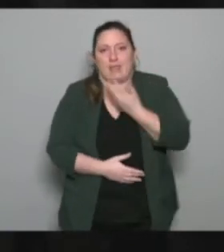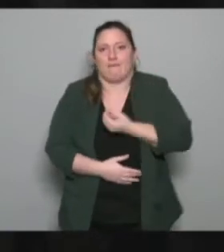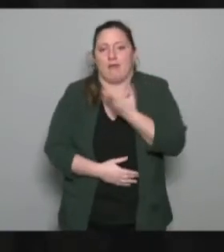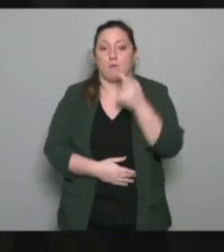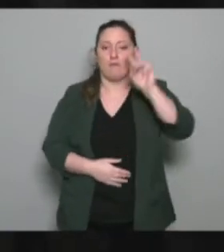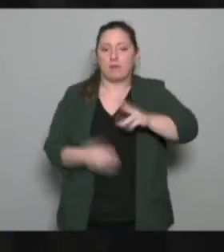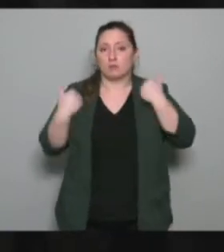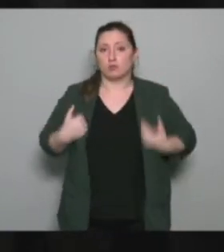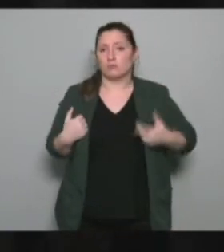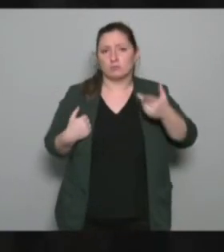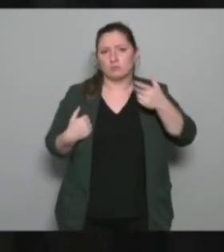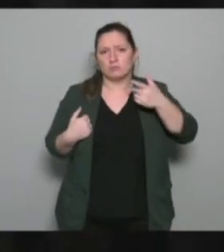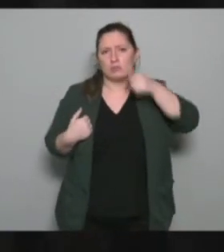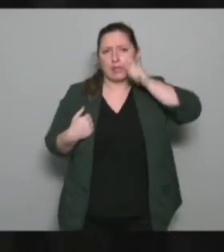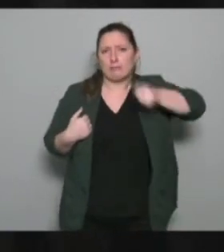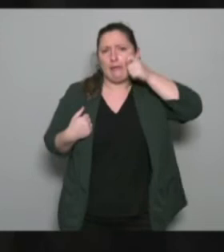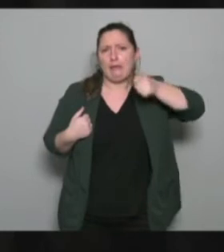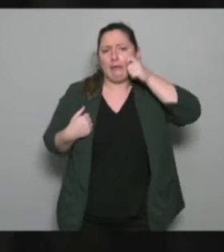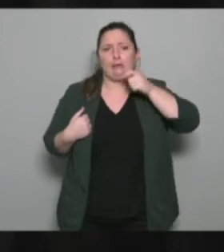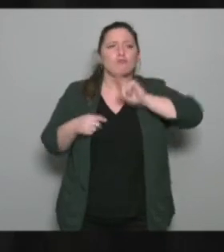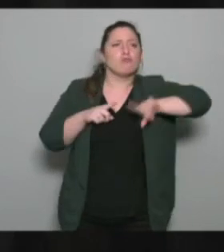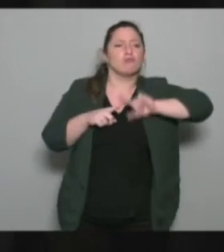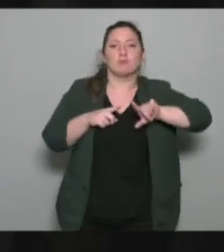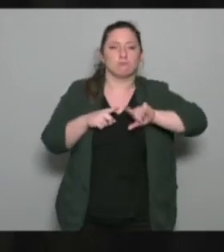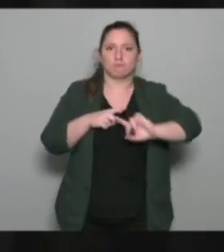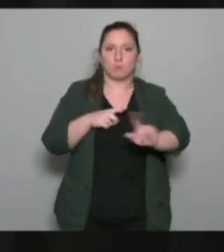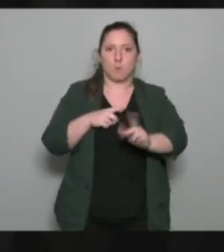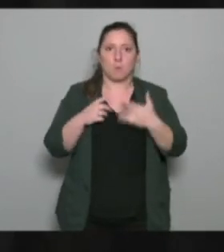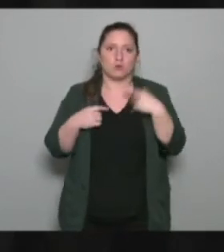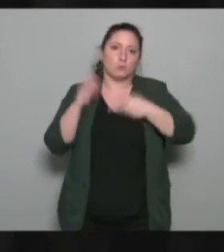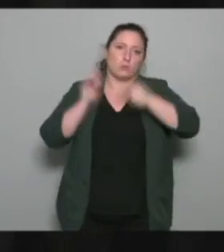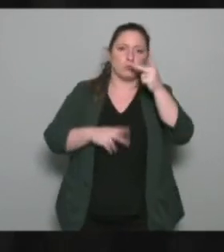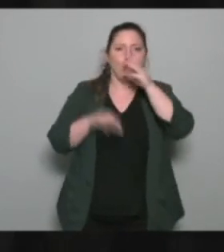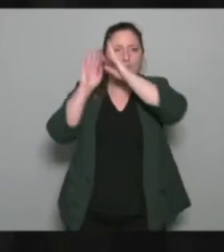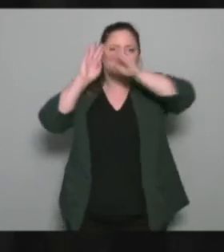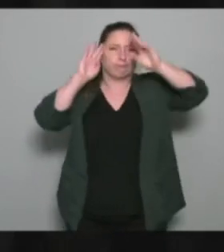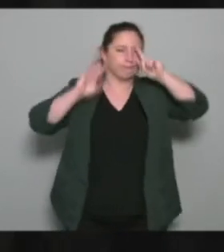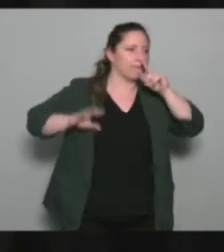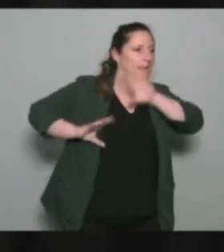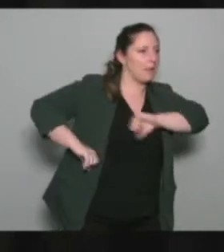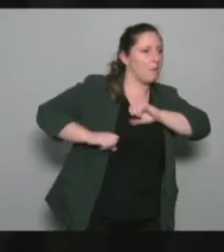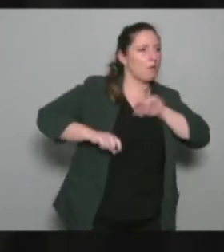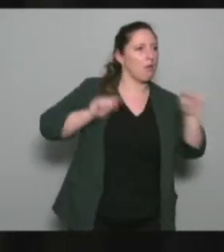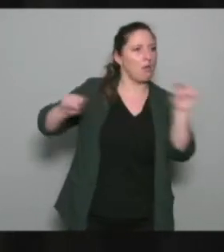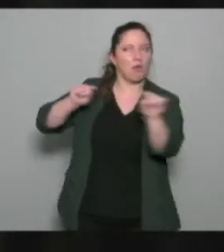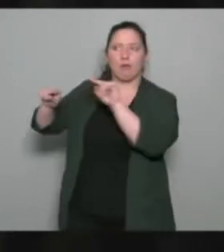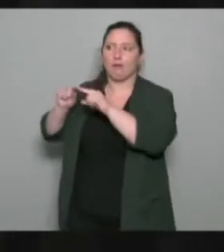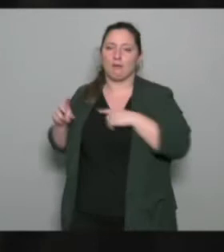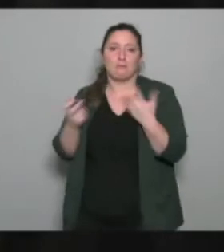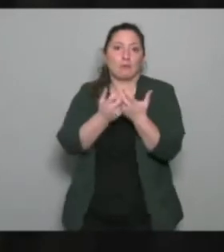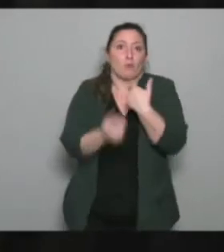considère pas comme un spécialiste de quoi que ce soit je suis plutôt un touche-à-tout donc la question de la santé m'intéresse